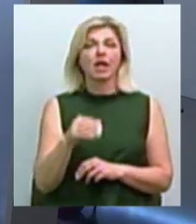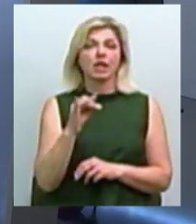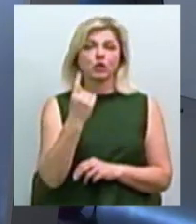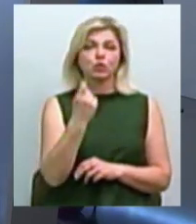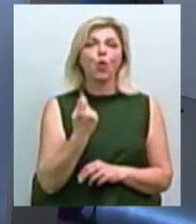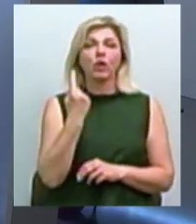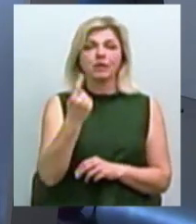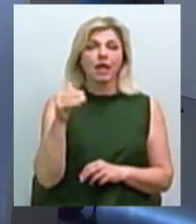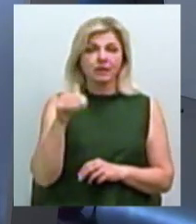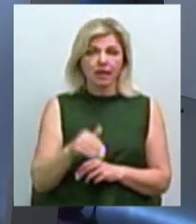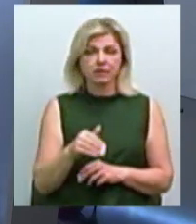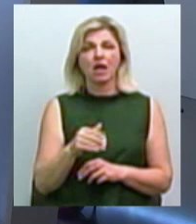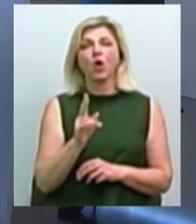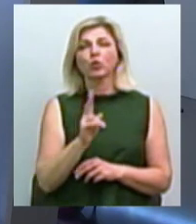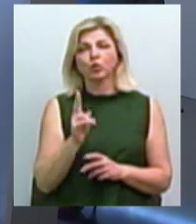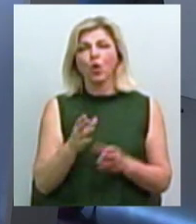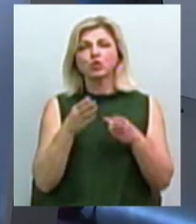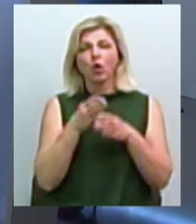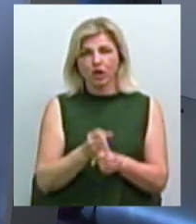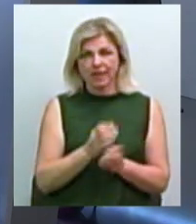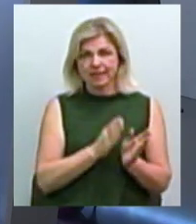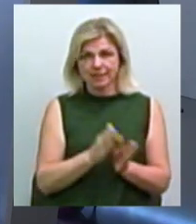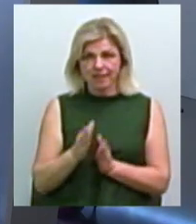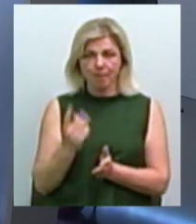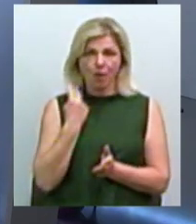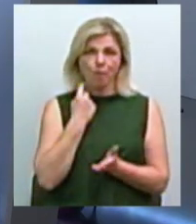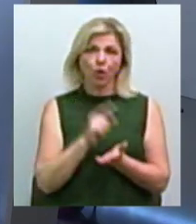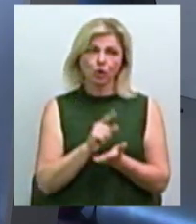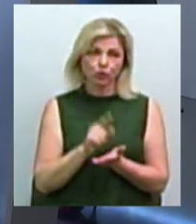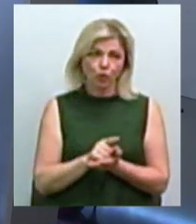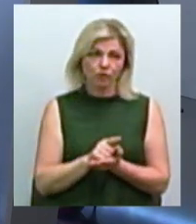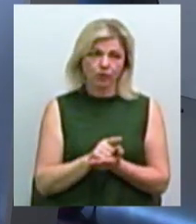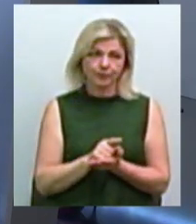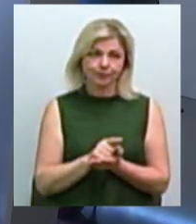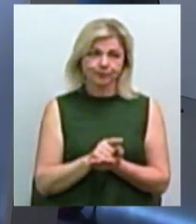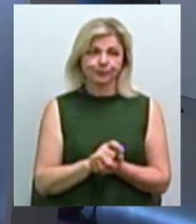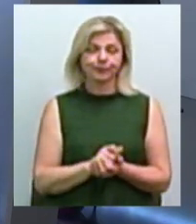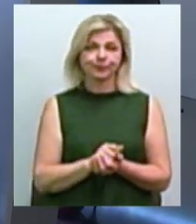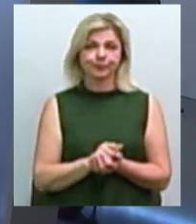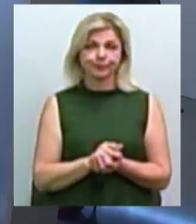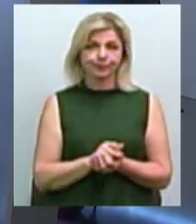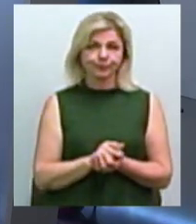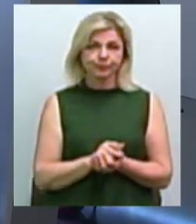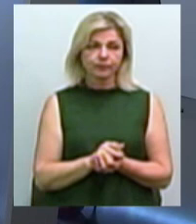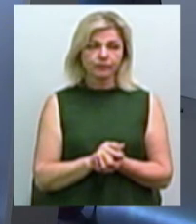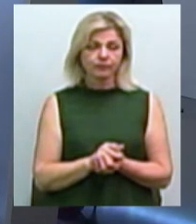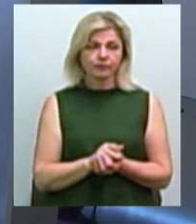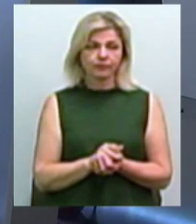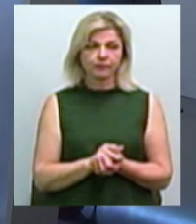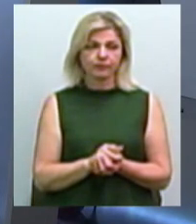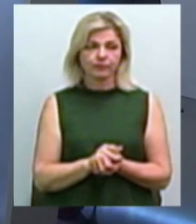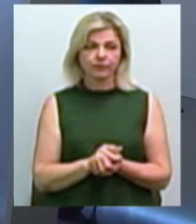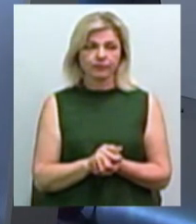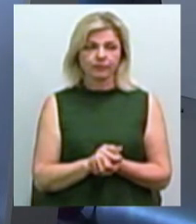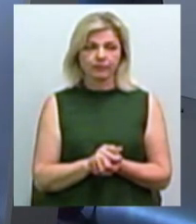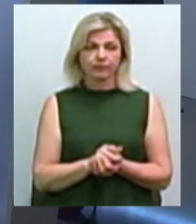тисяча це було суб'єкти на спрощенні системи піддаткування. Вибачте, фізичні особи, але там була невелика частка тих, хто знаходиться на загальній